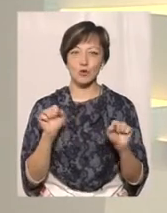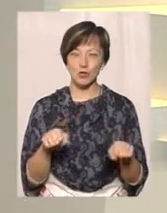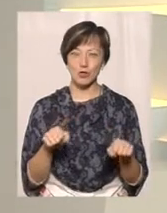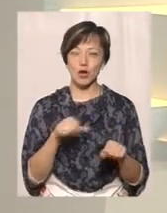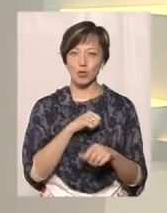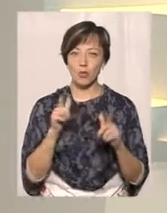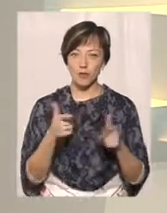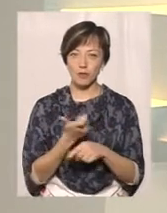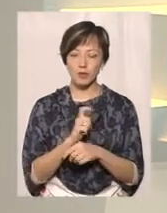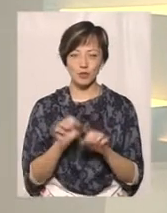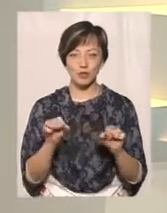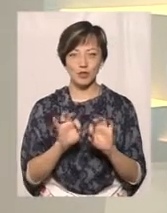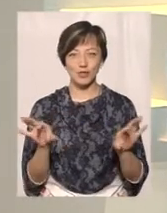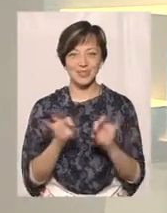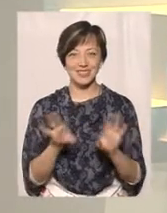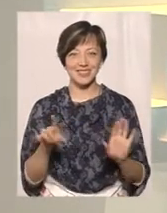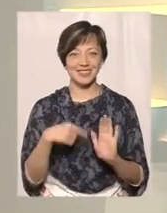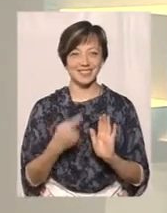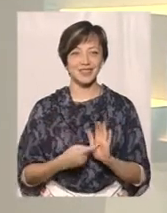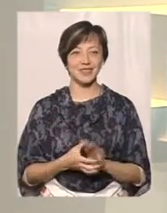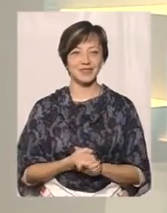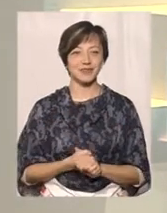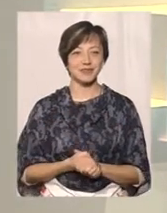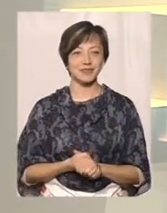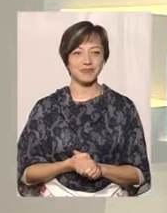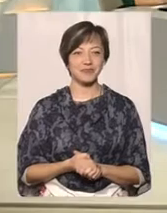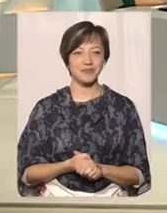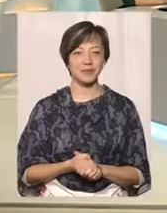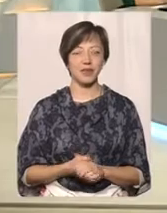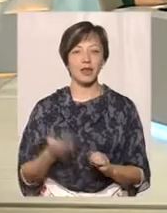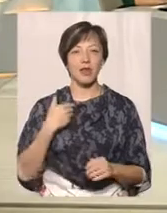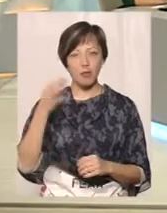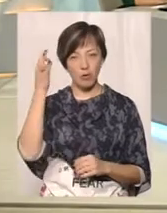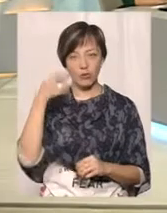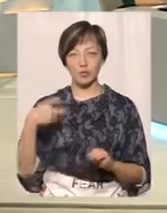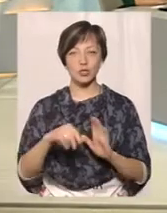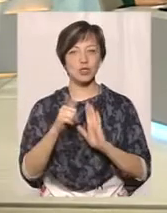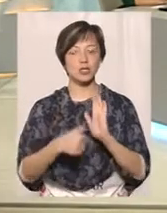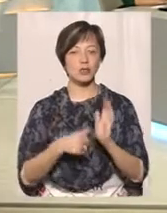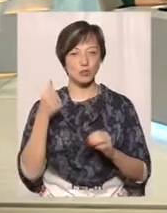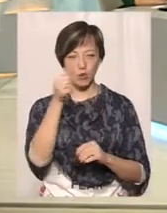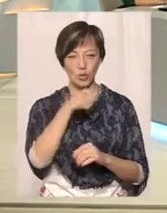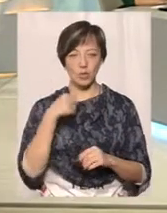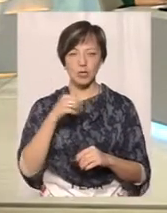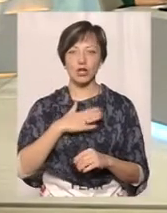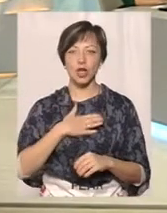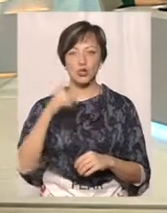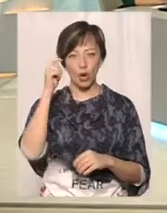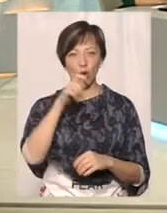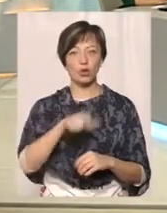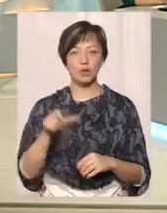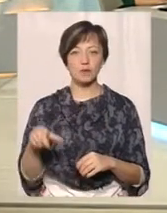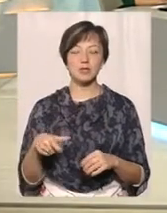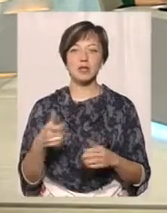в добровольчій армії більше є можливості розказати про те, що це було за завдання? Я пам'ятаю, як в 16-му році наші хлопці